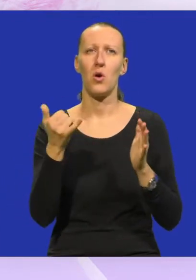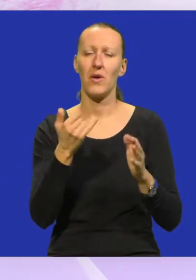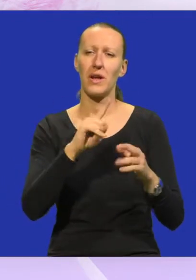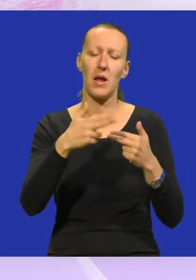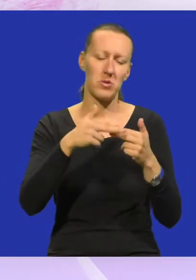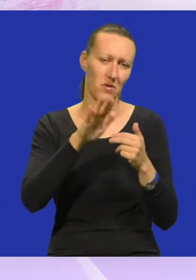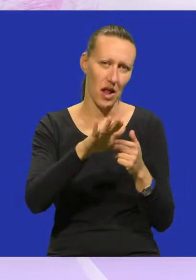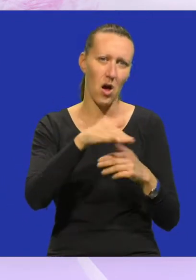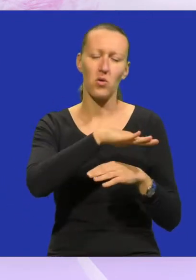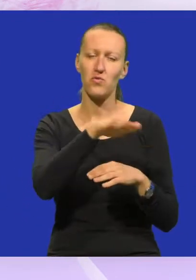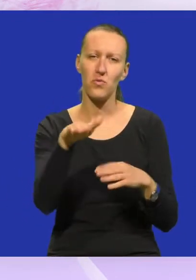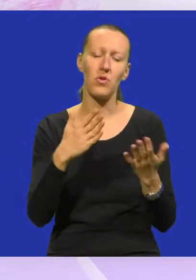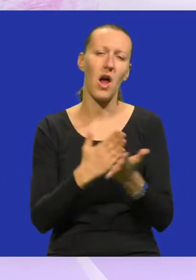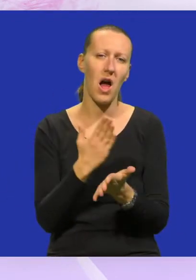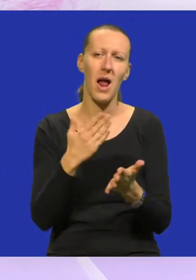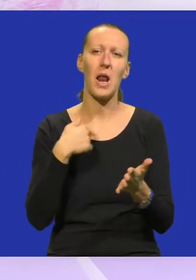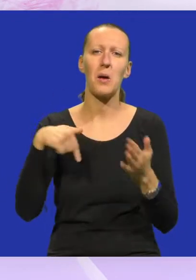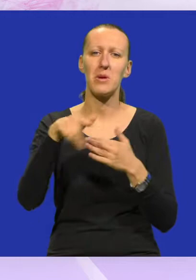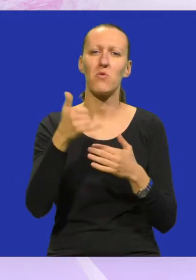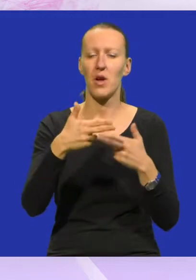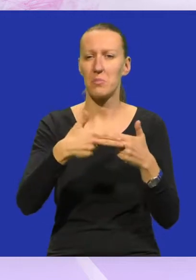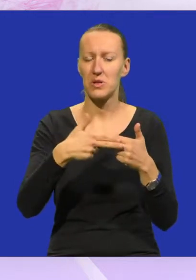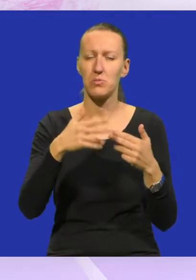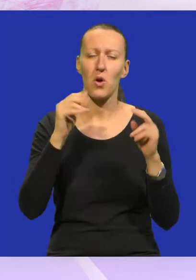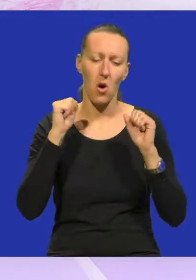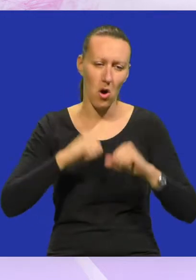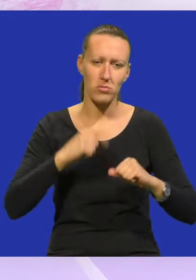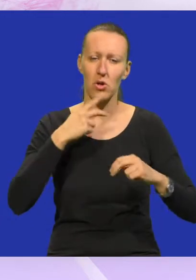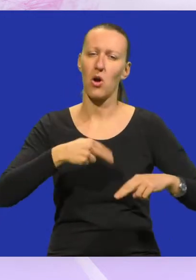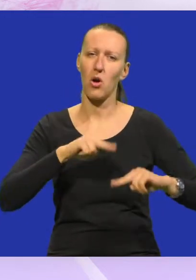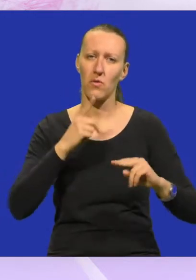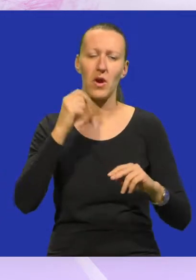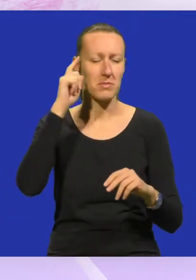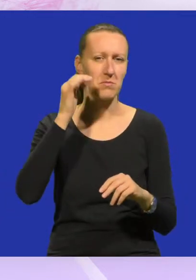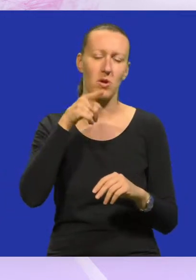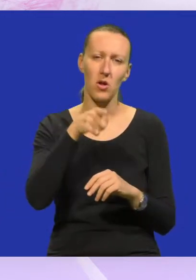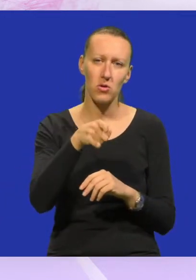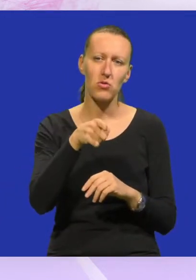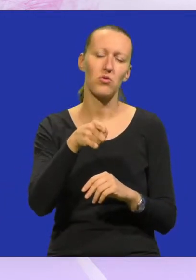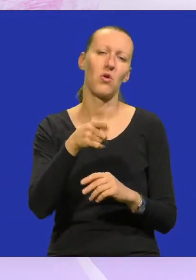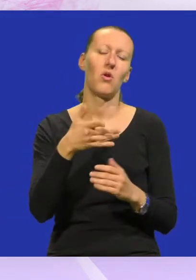ne pristupa tako svugdje, ali mi smo im uvijek pristupali vrlo ozbiljno i odgovorno jer mislimo da je to